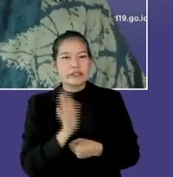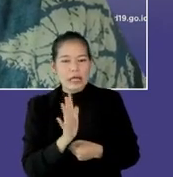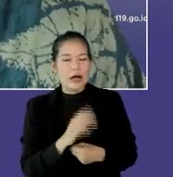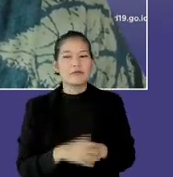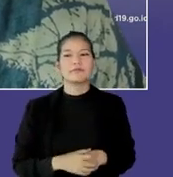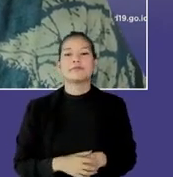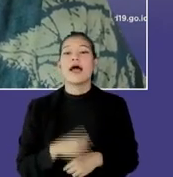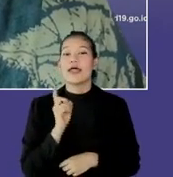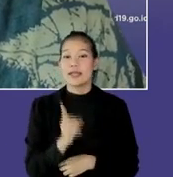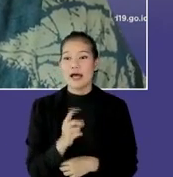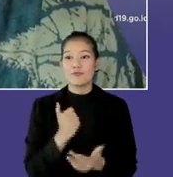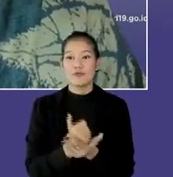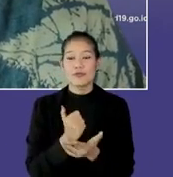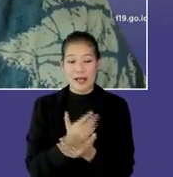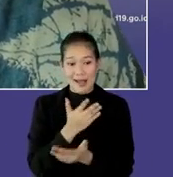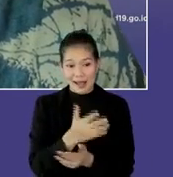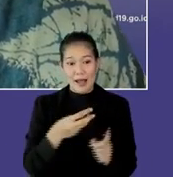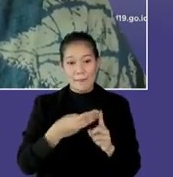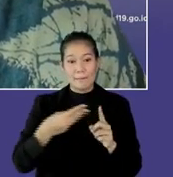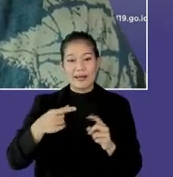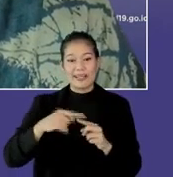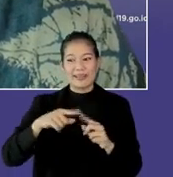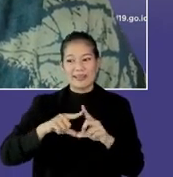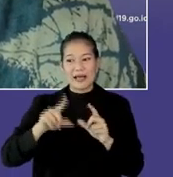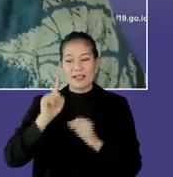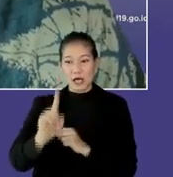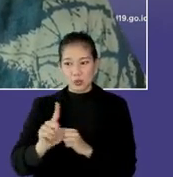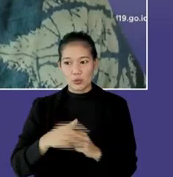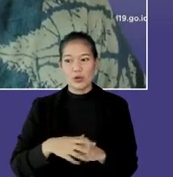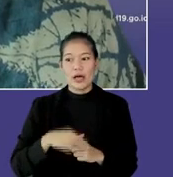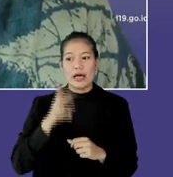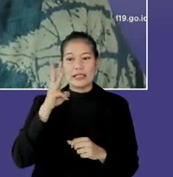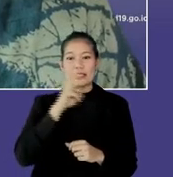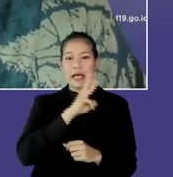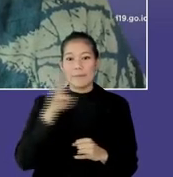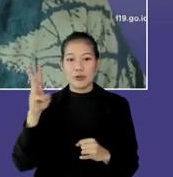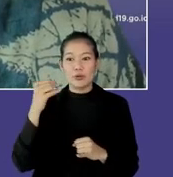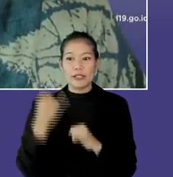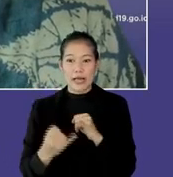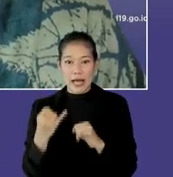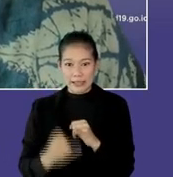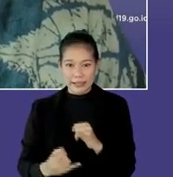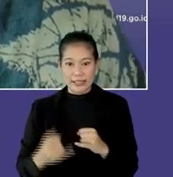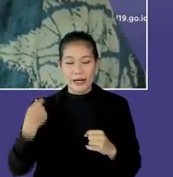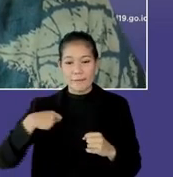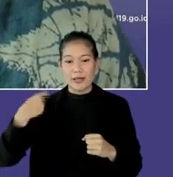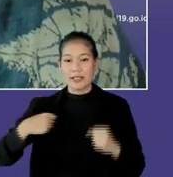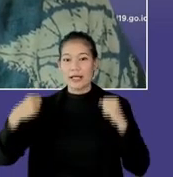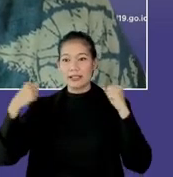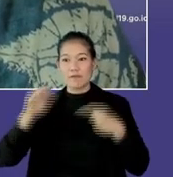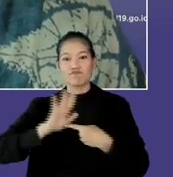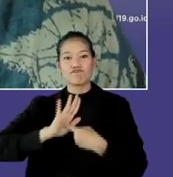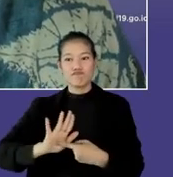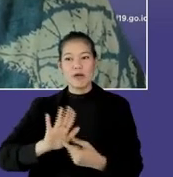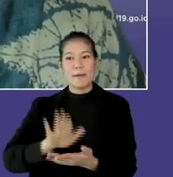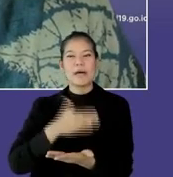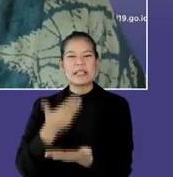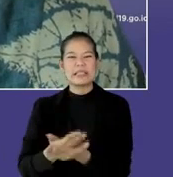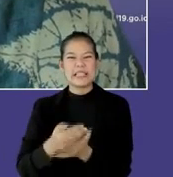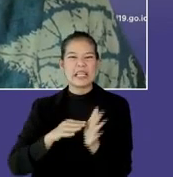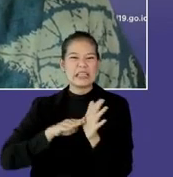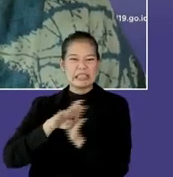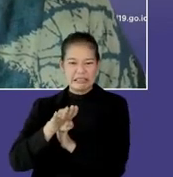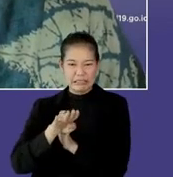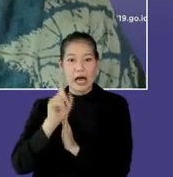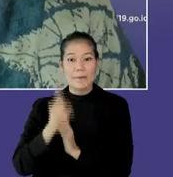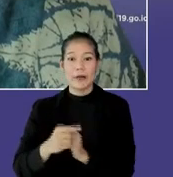sebenarnya. Nah, ini Mas Hendro dari berita satu, menanyakan dalam waktu tiga minggu terakhir, Kemenkes merilis data angka kematian COVID-19 yang cenderung tinggi,